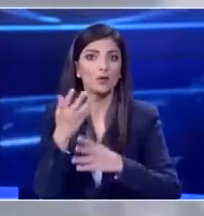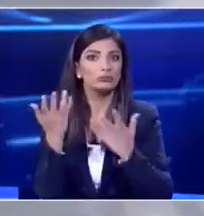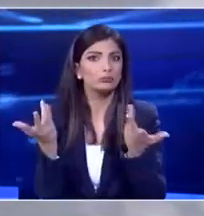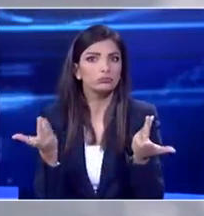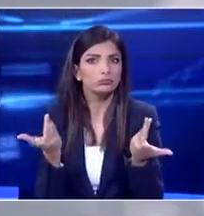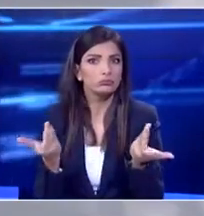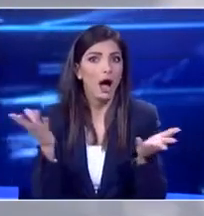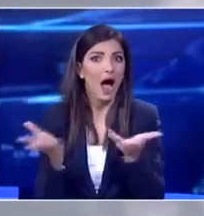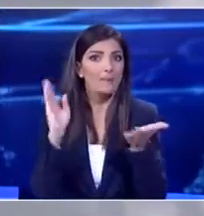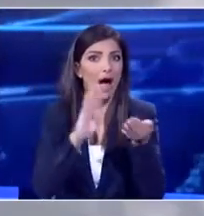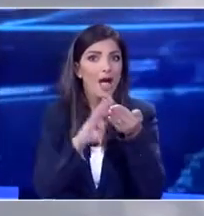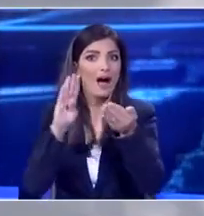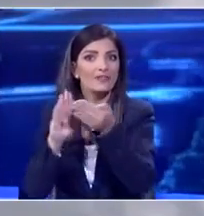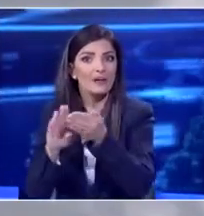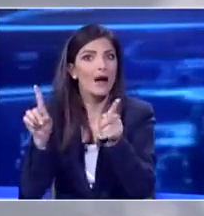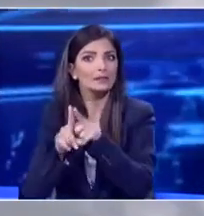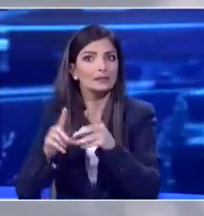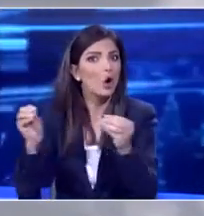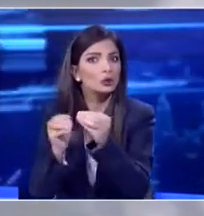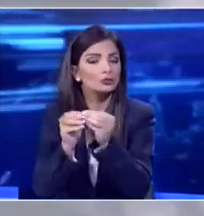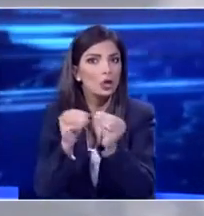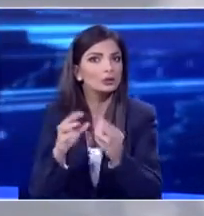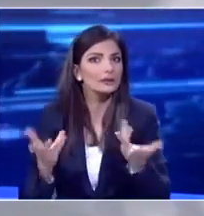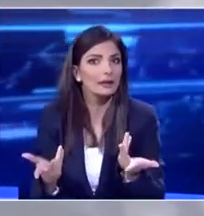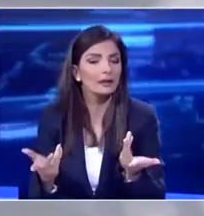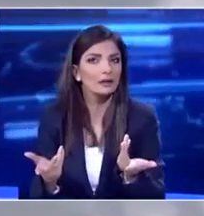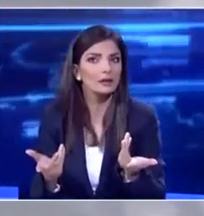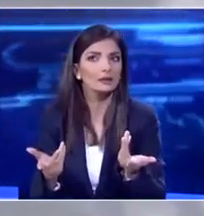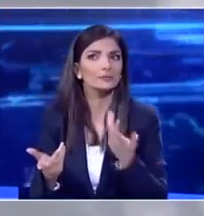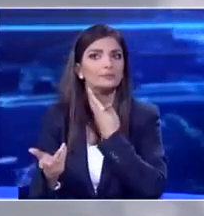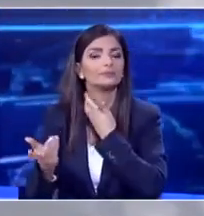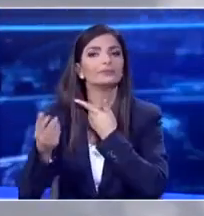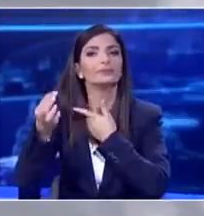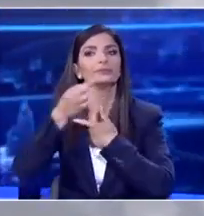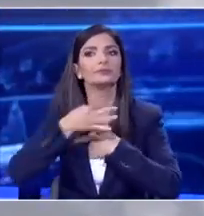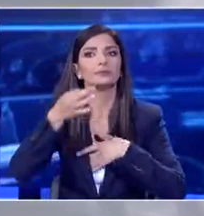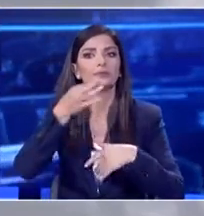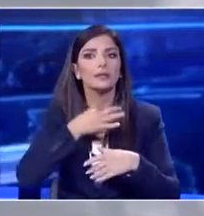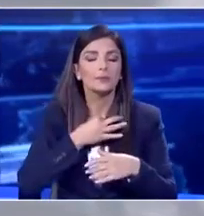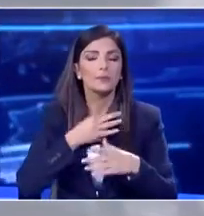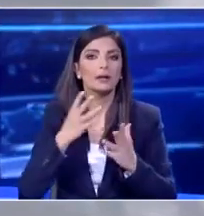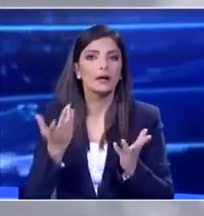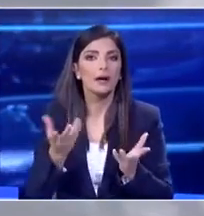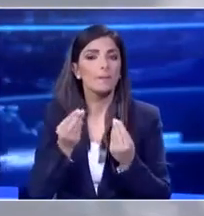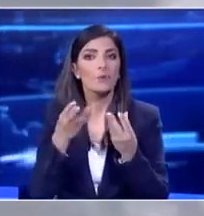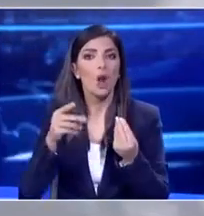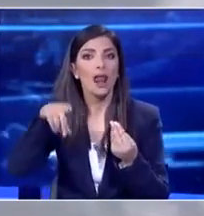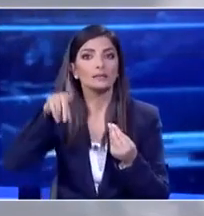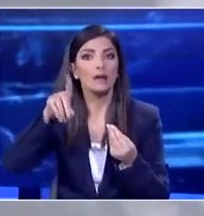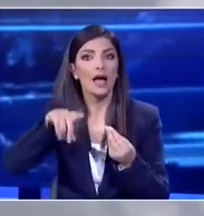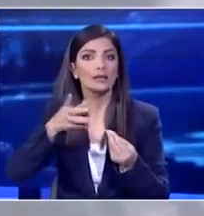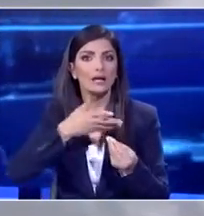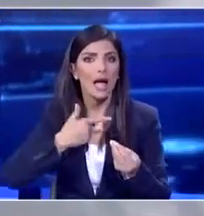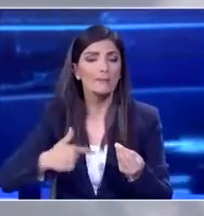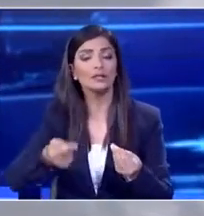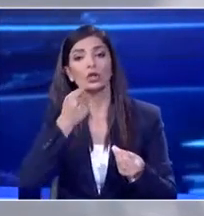Υπουργέ Από οποιοδήποτε αν υπήρχε αυτήν την αντιμετώπιση θα μας ανησυχούσουμε διότι εδώ και μέρες τονίζουμε το γεγονός